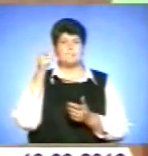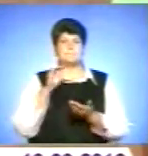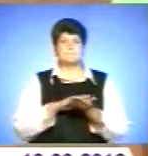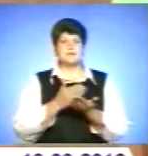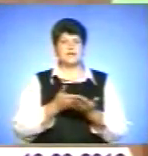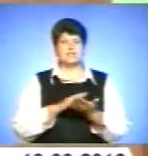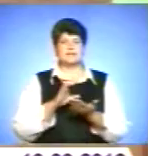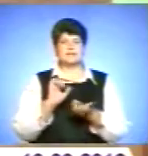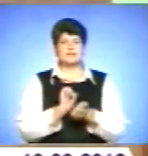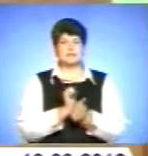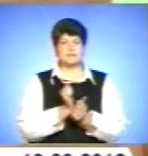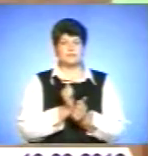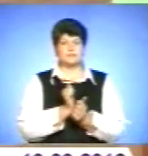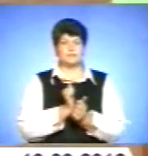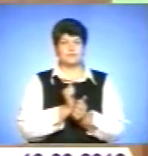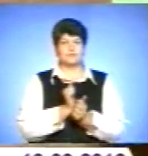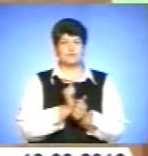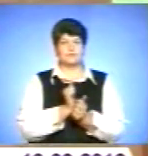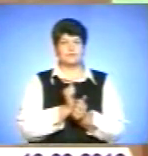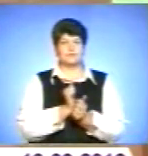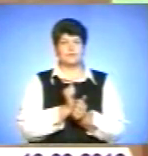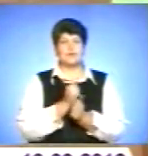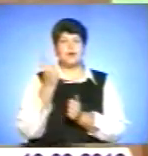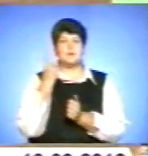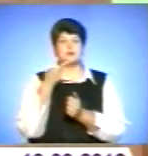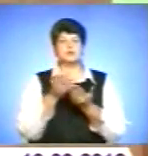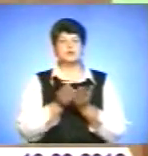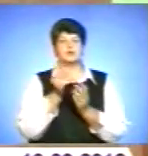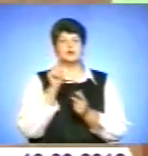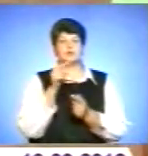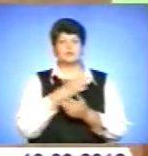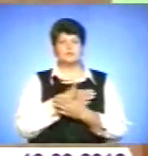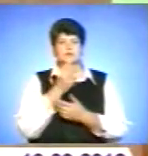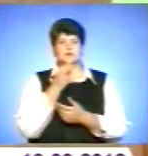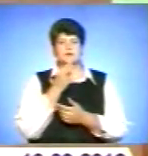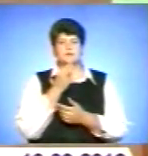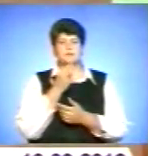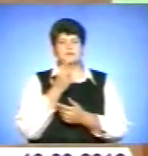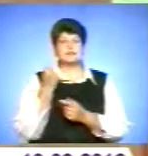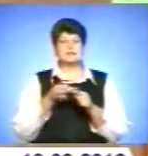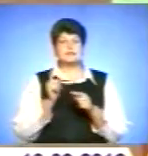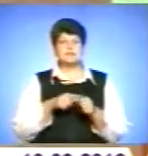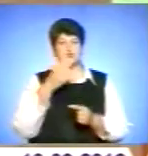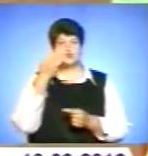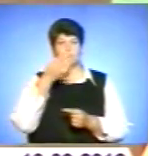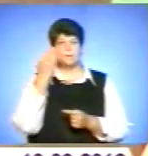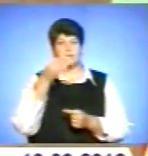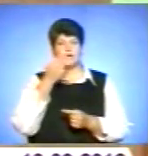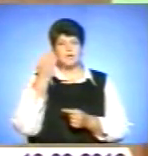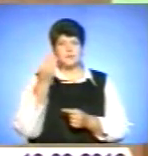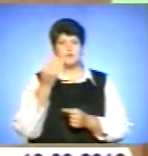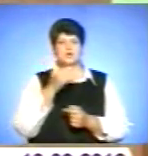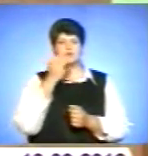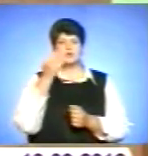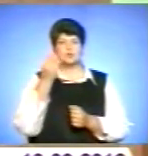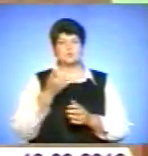з сиром. А перші страви? Ну, перші страви – це супи. Суп